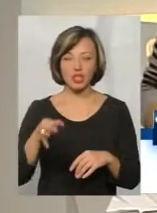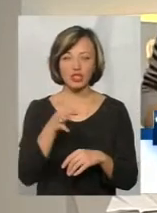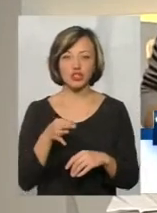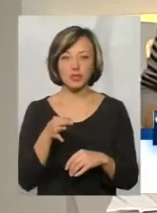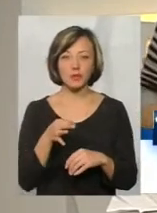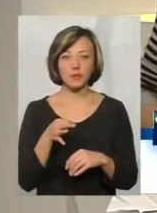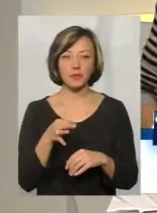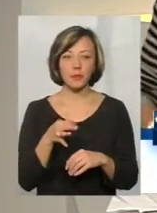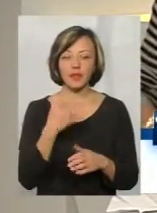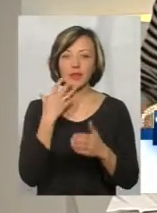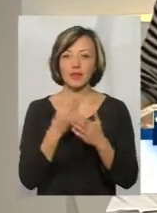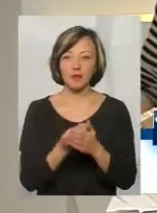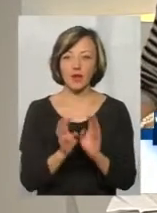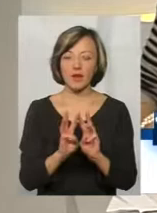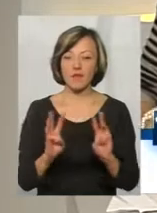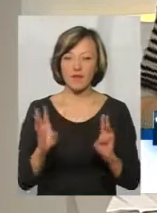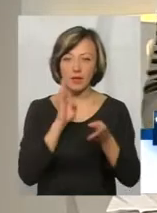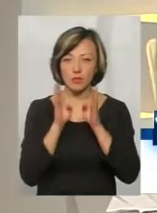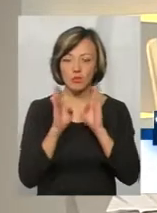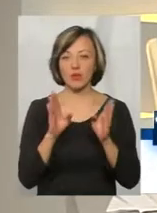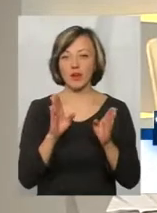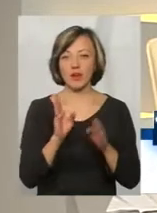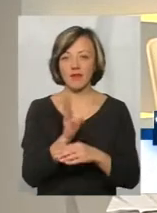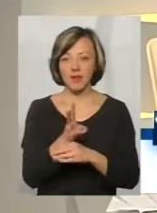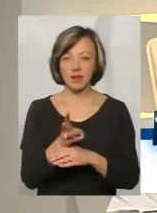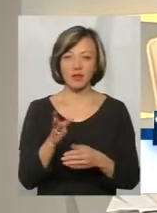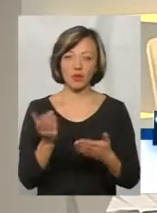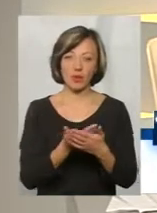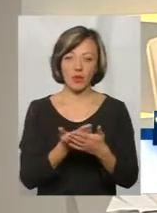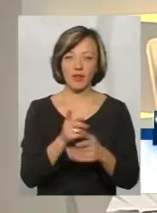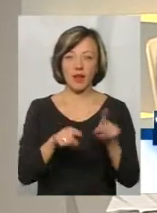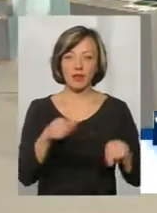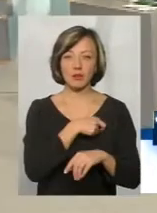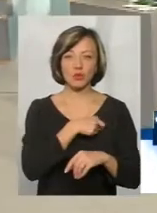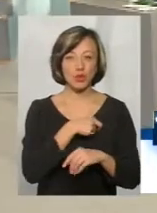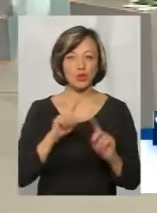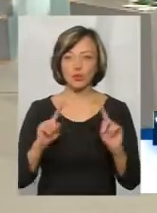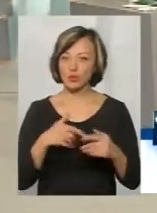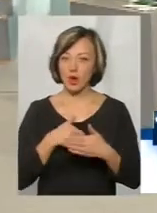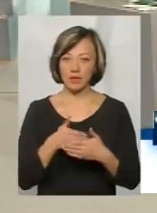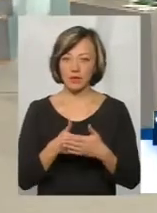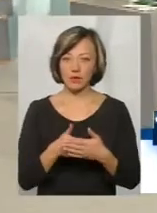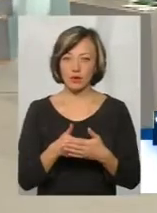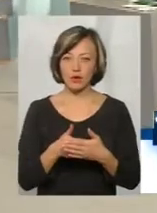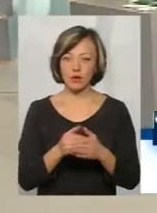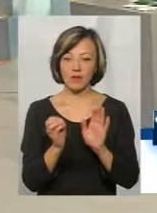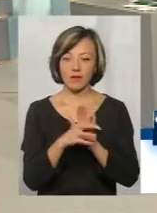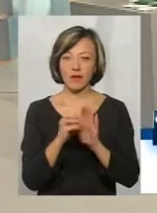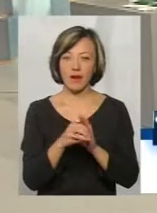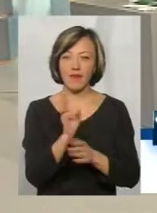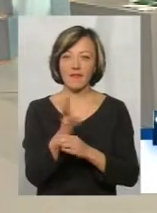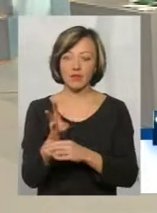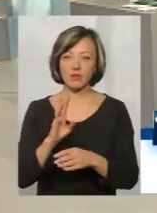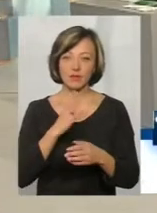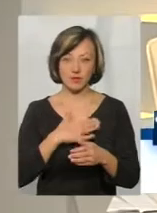що і на своїх сторінках в соцмережах, і відео, в нас є деякі депутати, які дуже активно викладають відео в своїх